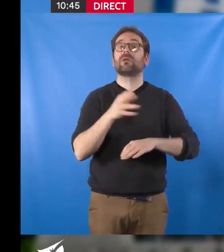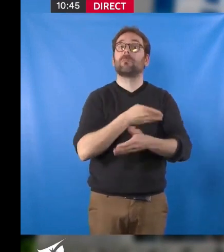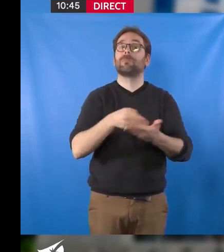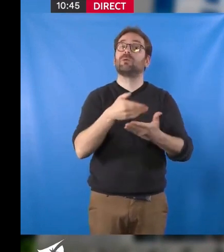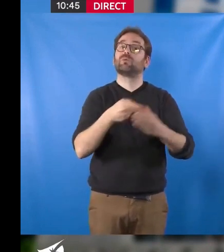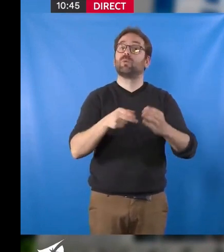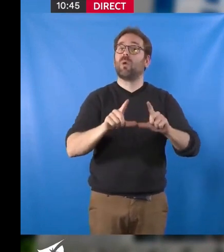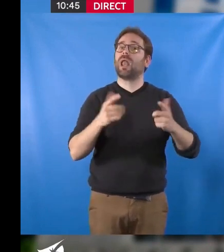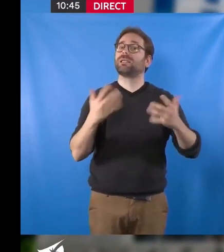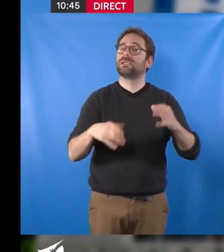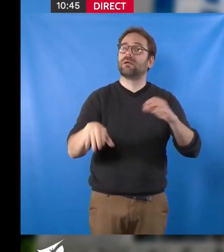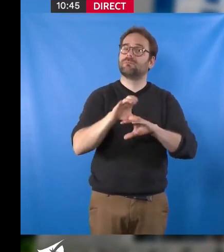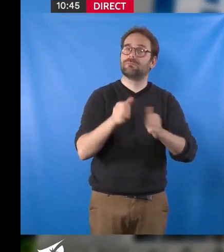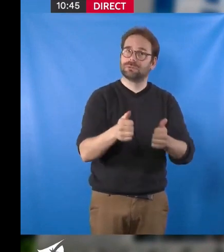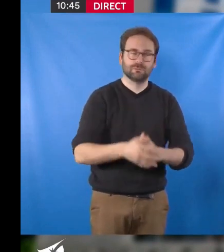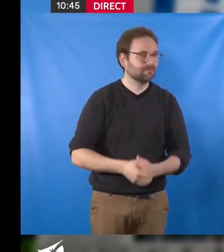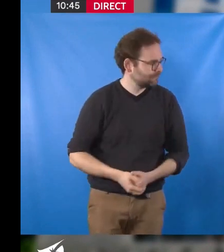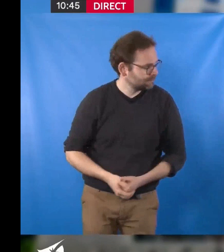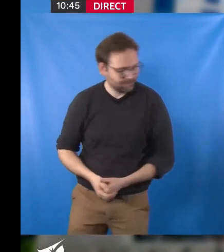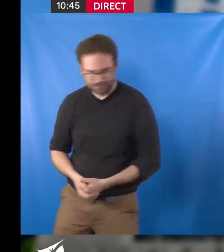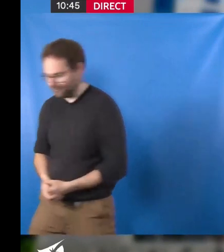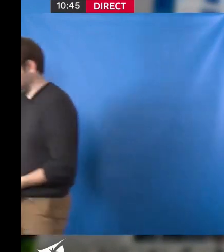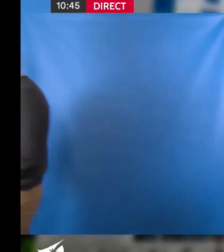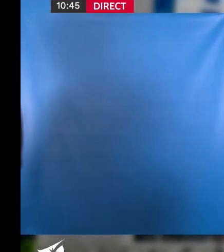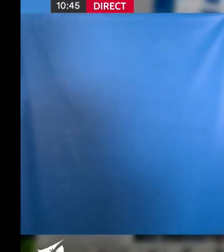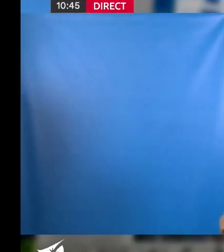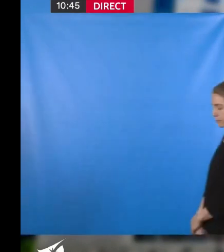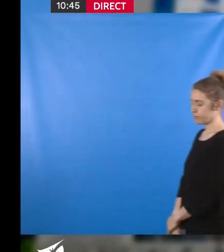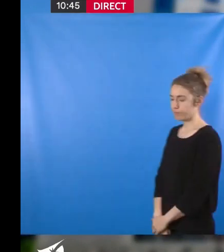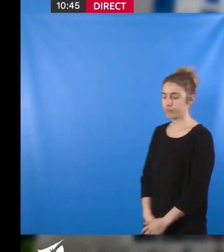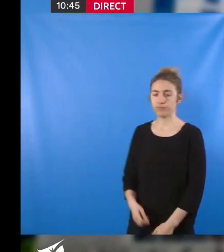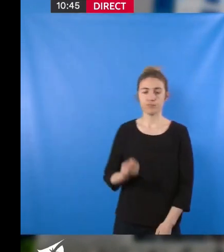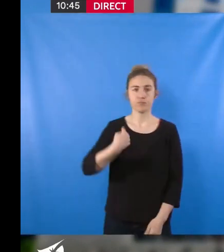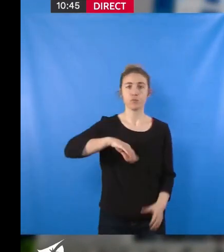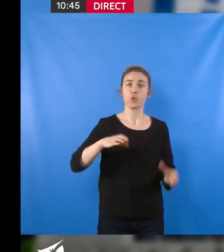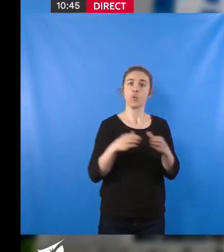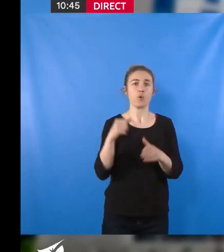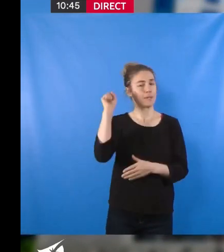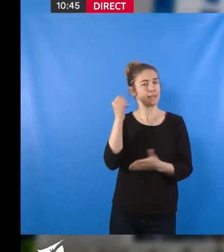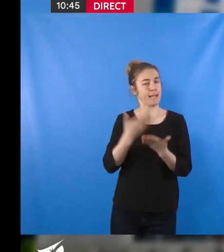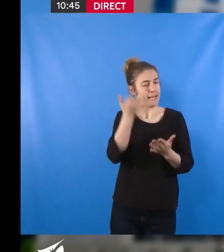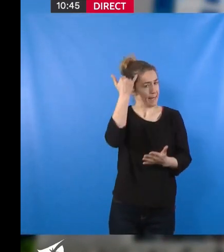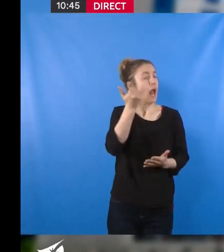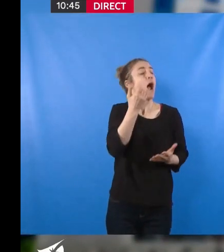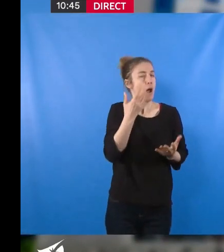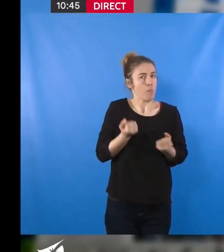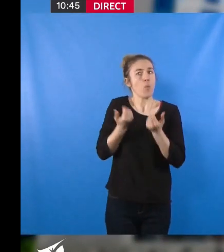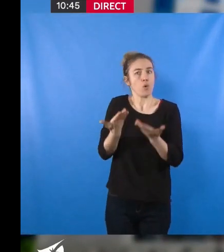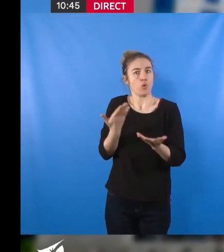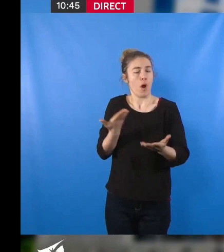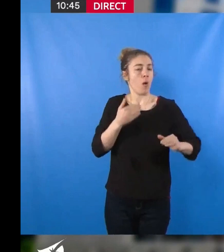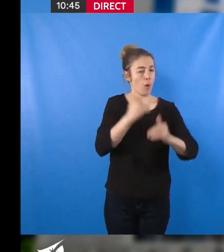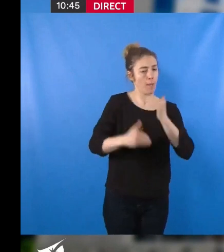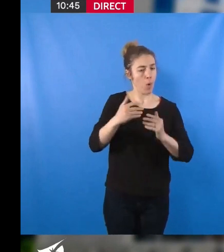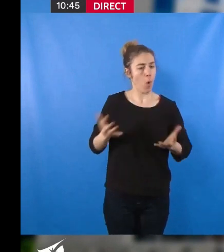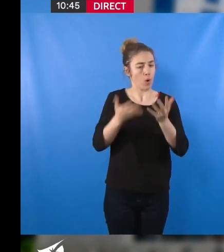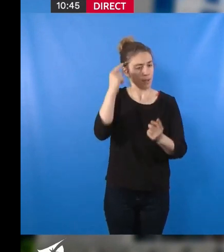durant le mandat. Dans cet esprit, nous proposons, au niveau du groupe des élus communistes, d'évaluer, en temps opportun, notre plan de relance pour